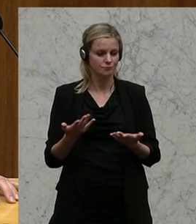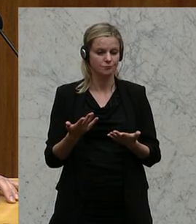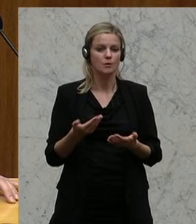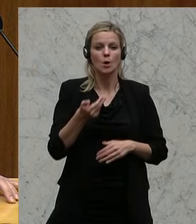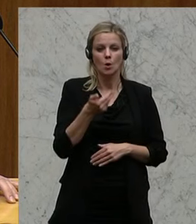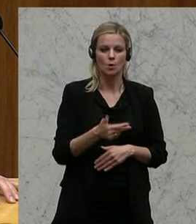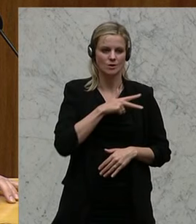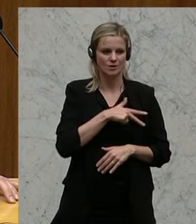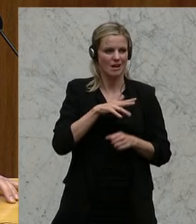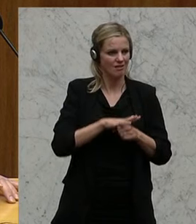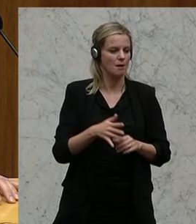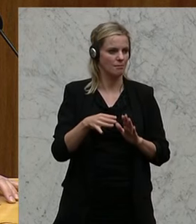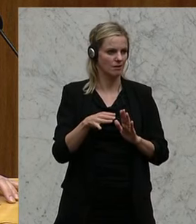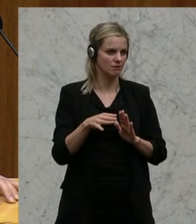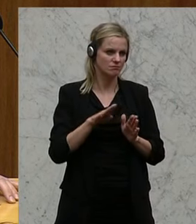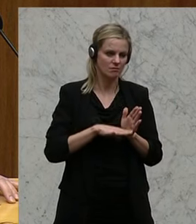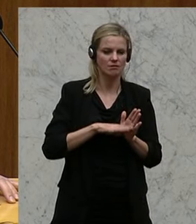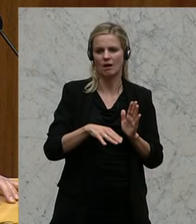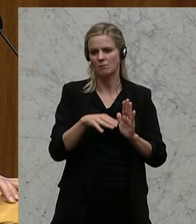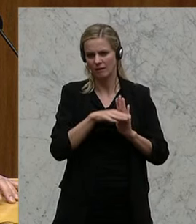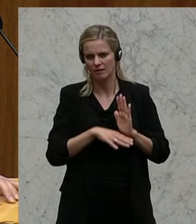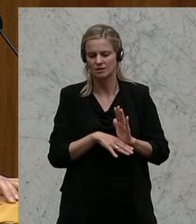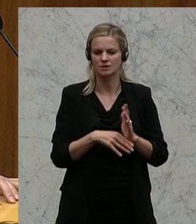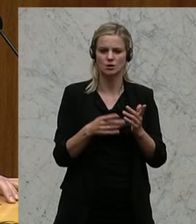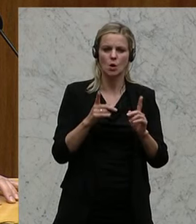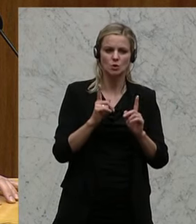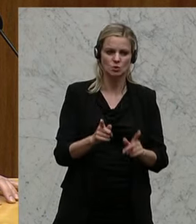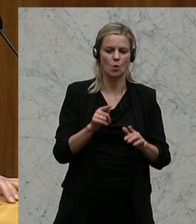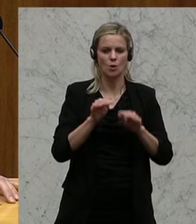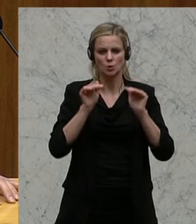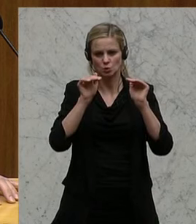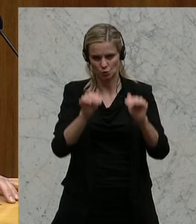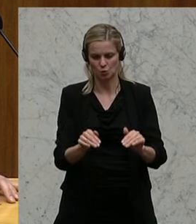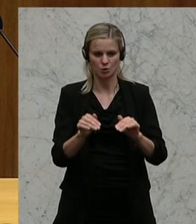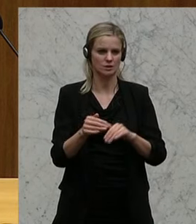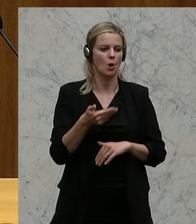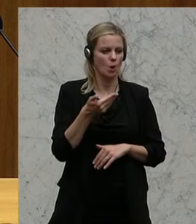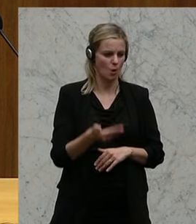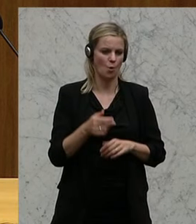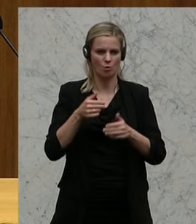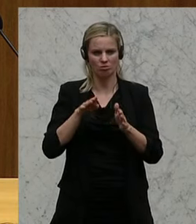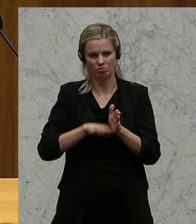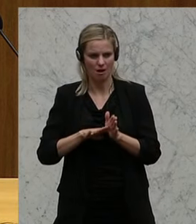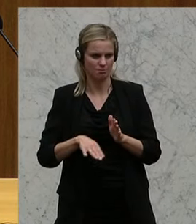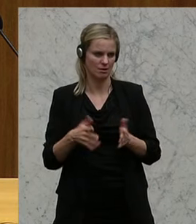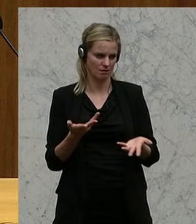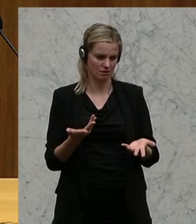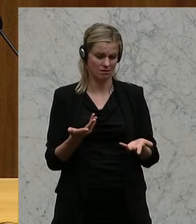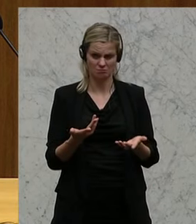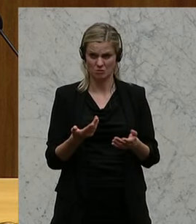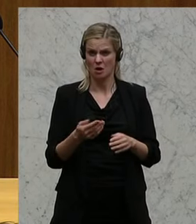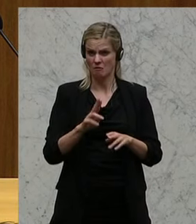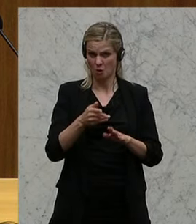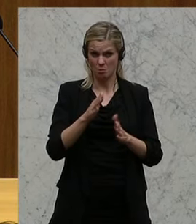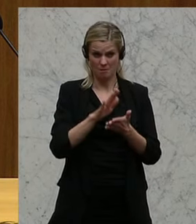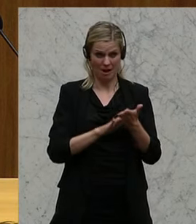Sozialdumpinggesetz soll eben vor Lohndumping oder vor Sozialdumping schützen. Warum wir diesem Gesetz so kritisch von Anfang an